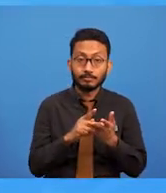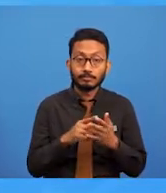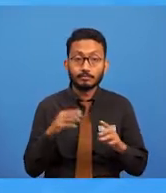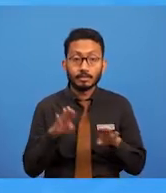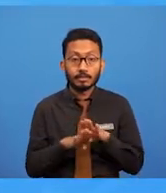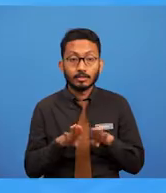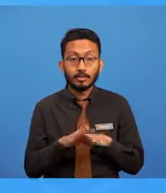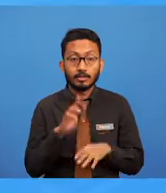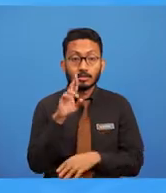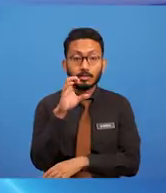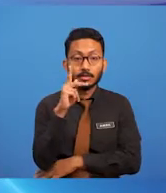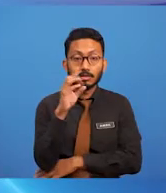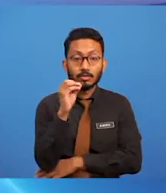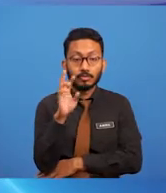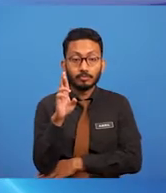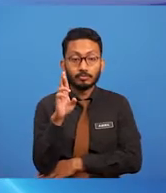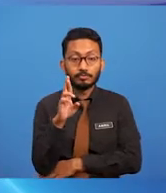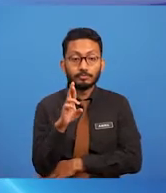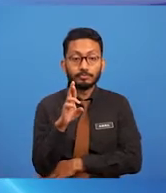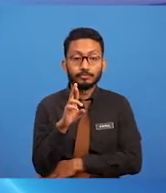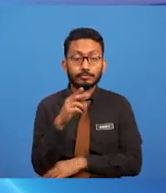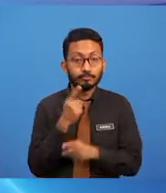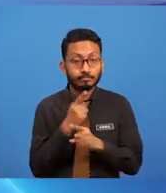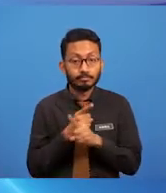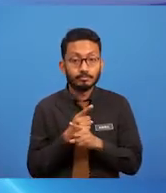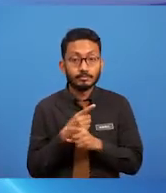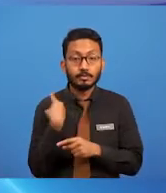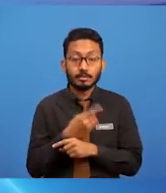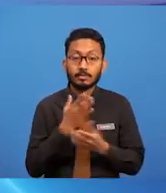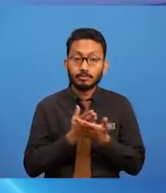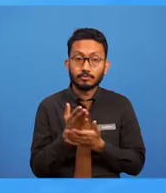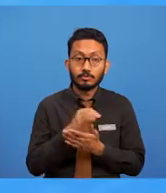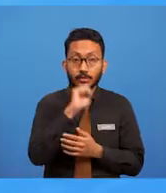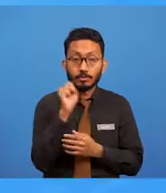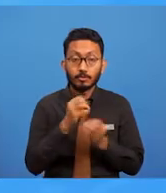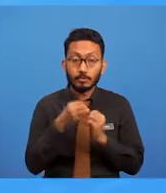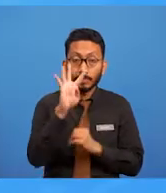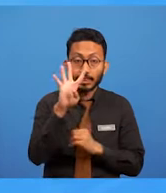keempat. Kalau betul, kita teruskan dengan soalan yang keempat.